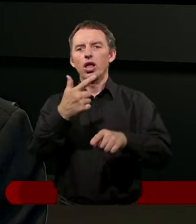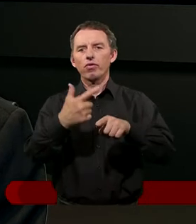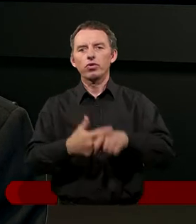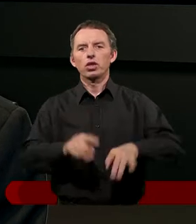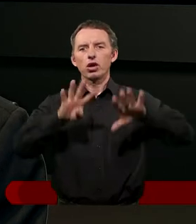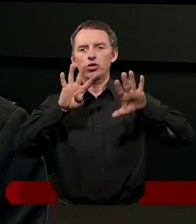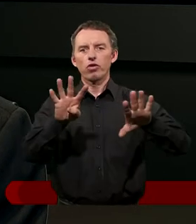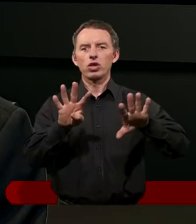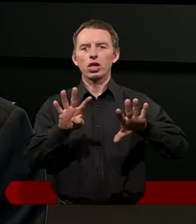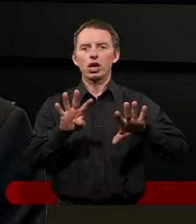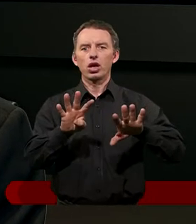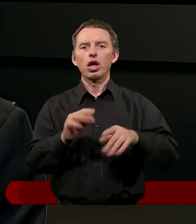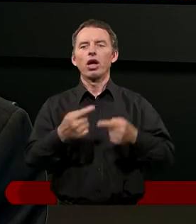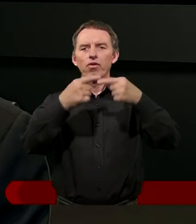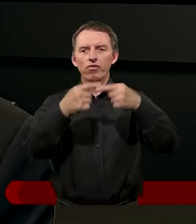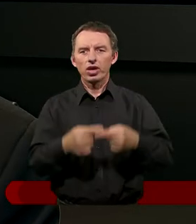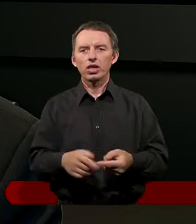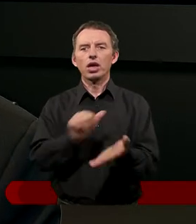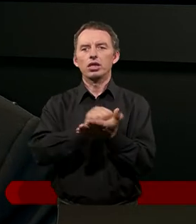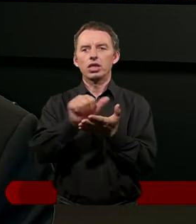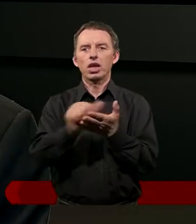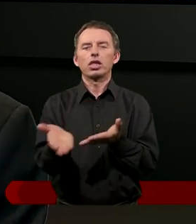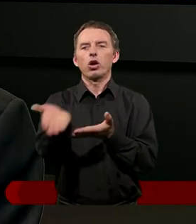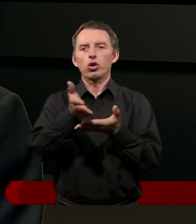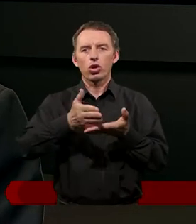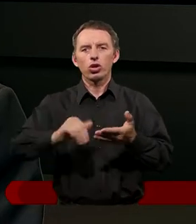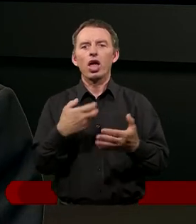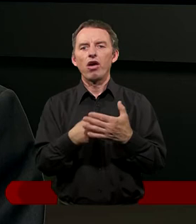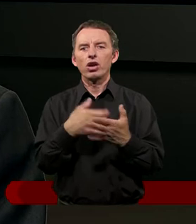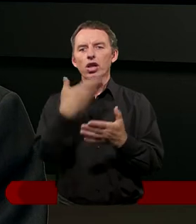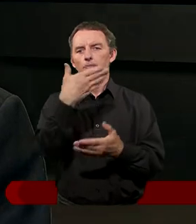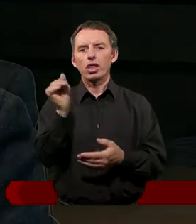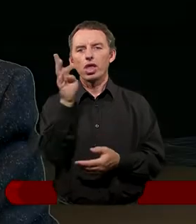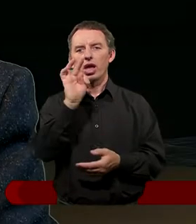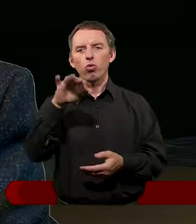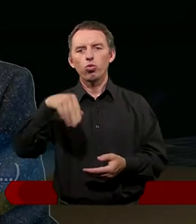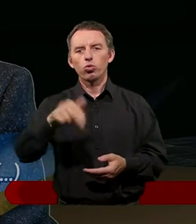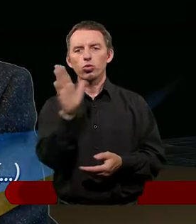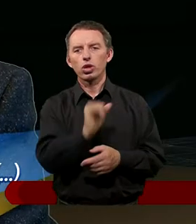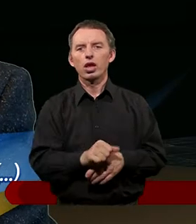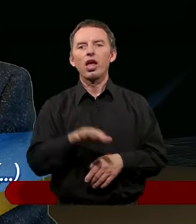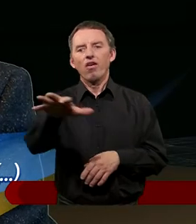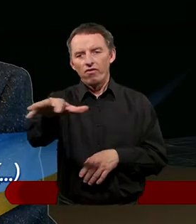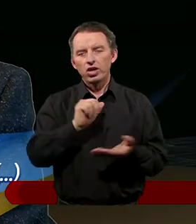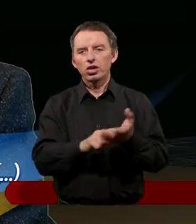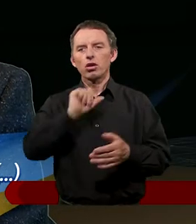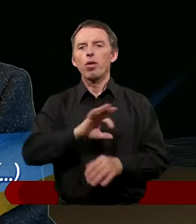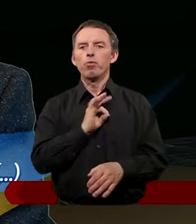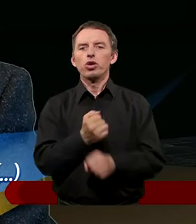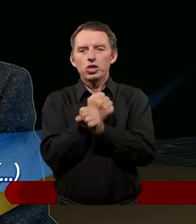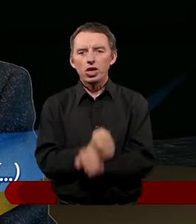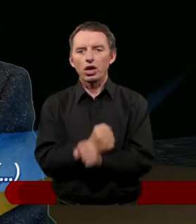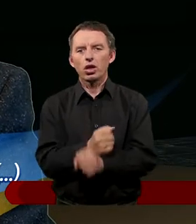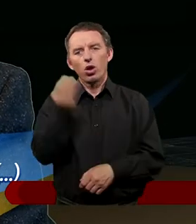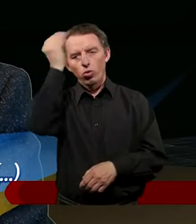wiersza, 11 rozdziału Ewangelii Mateusza. Weźcie na siebie moje jarzmo